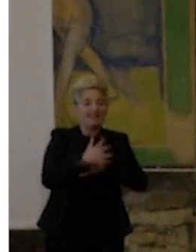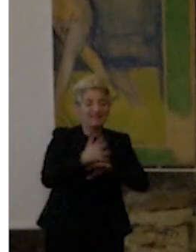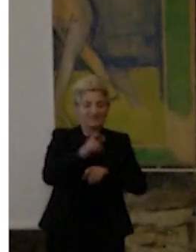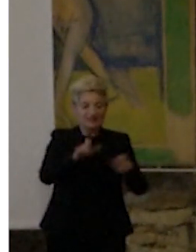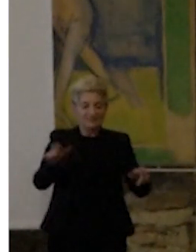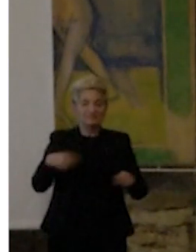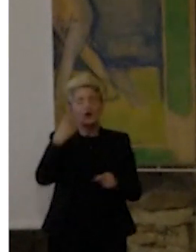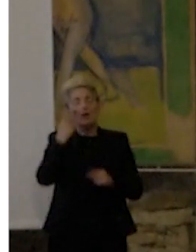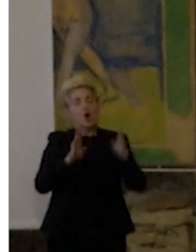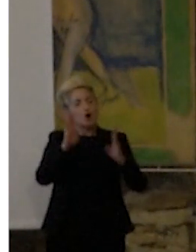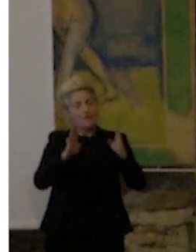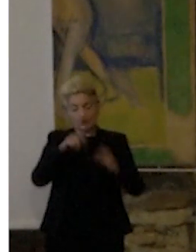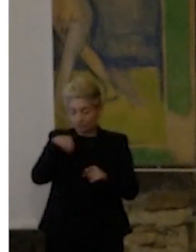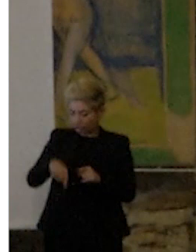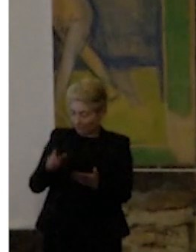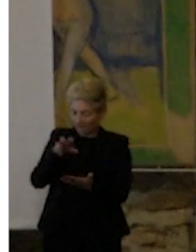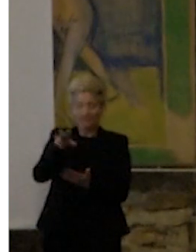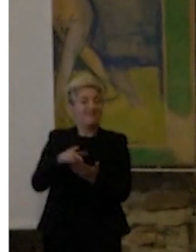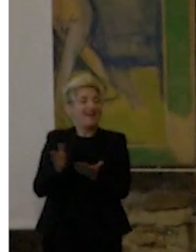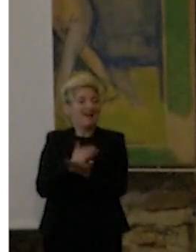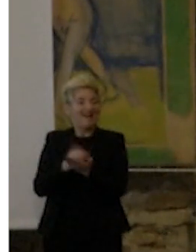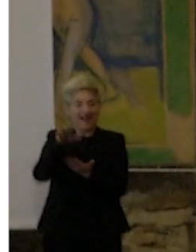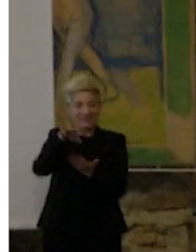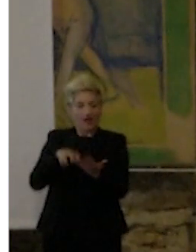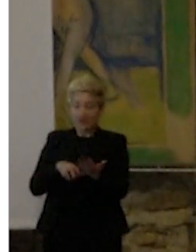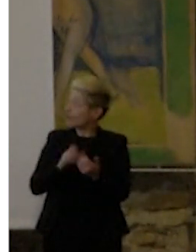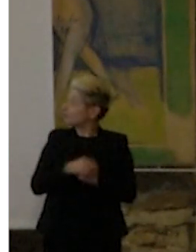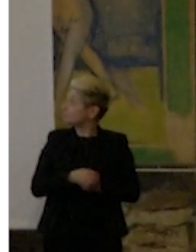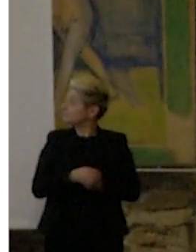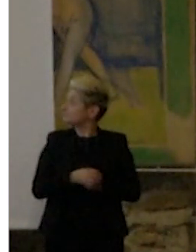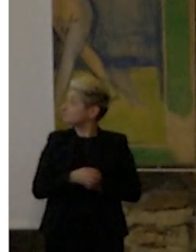Lui confronto col catalogo. Poi vado avanti.